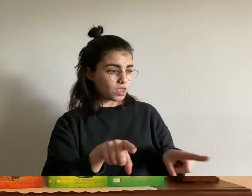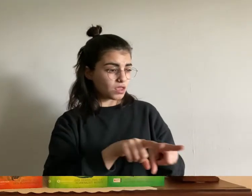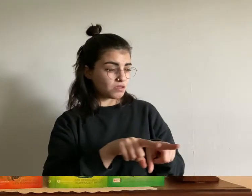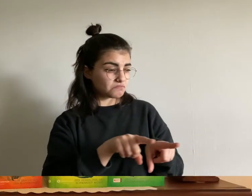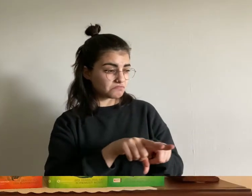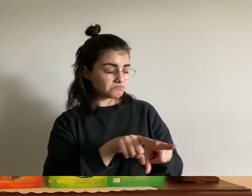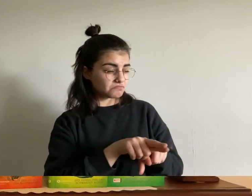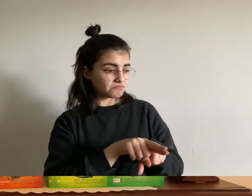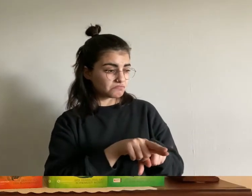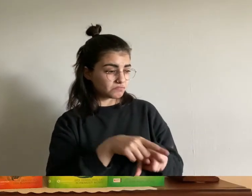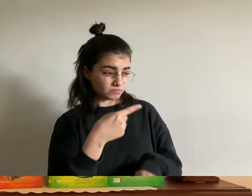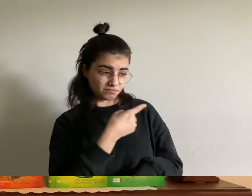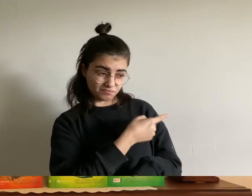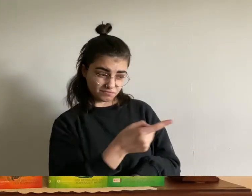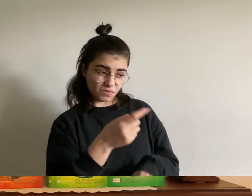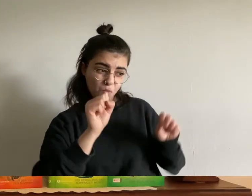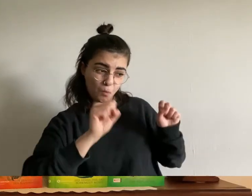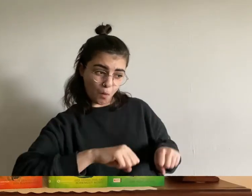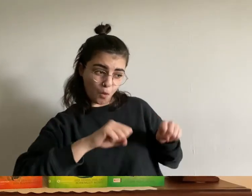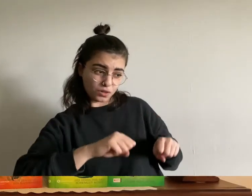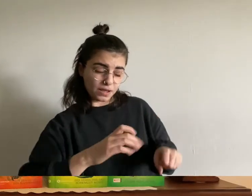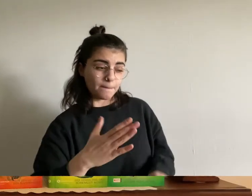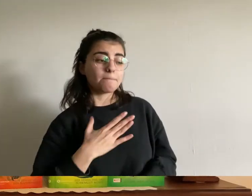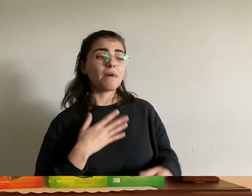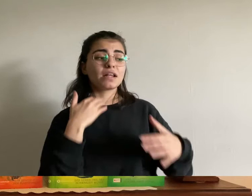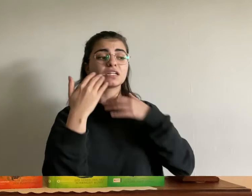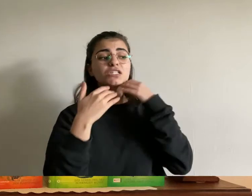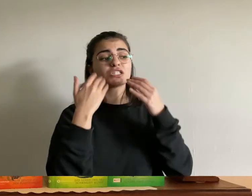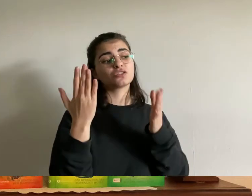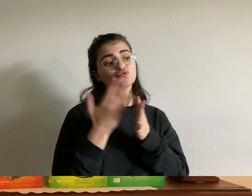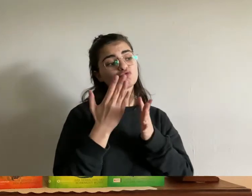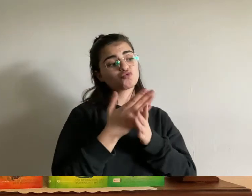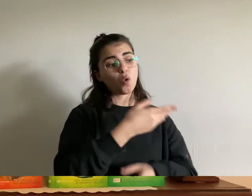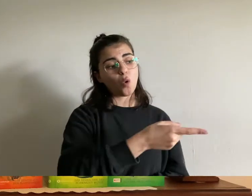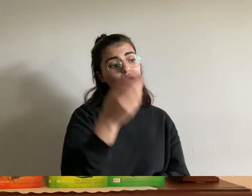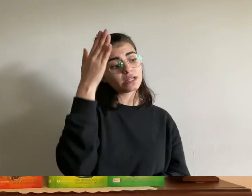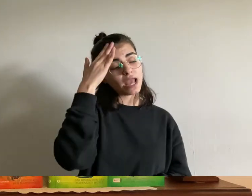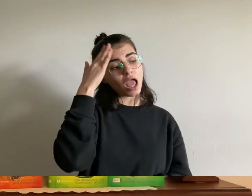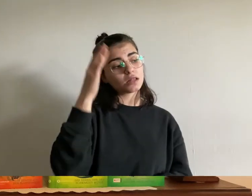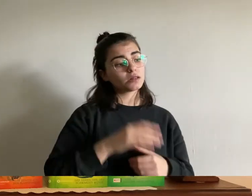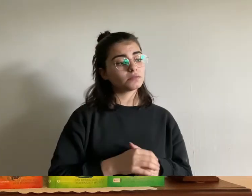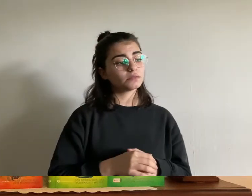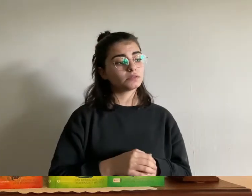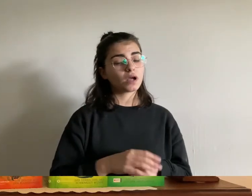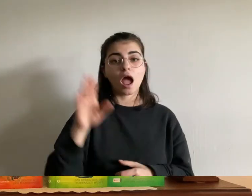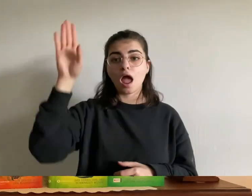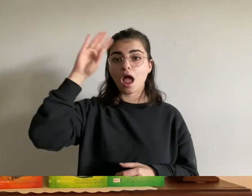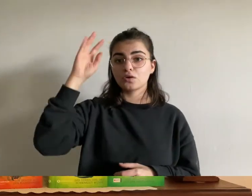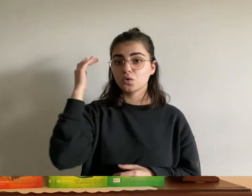erik überlegte einen moment lang beschloss dann jedoch dass es nichts gab was sie verheimlichen mussten